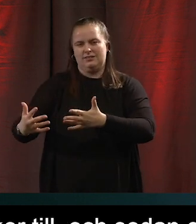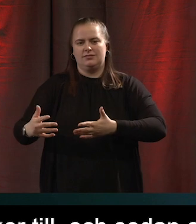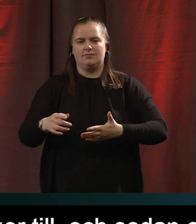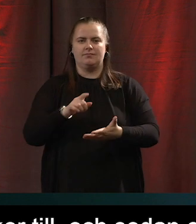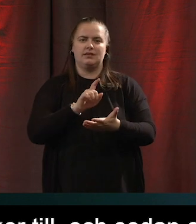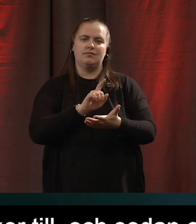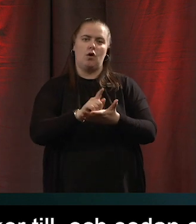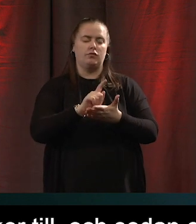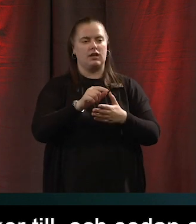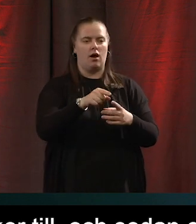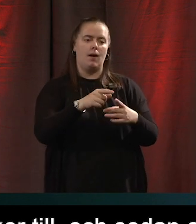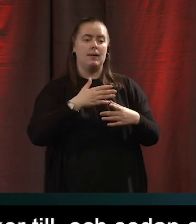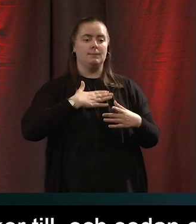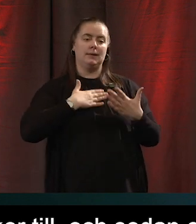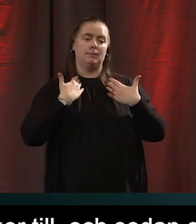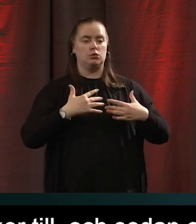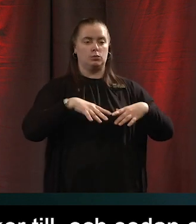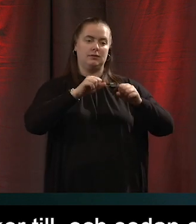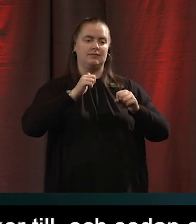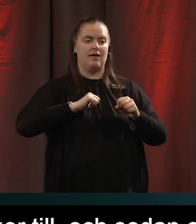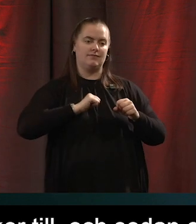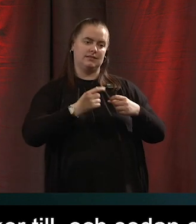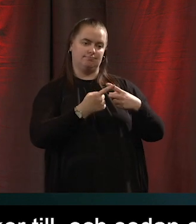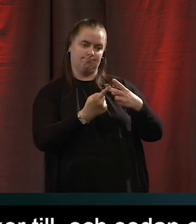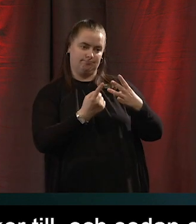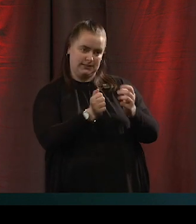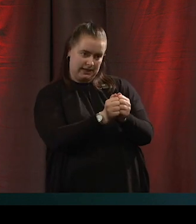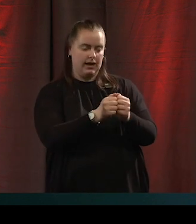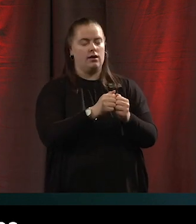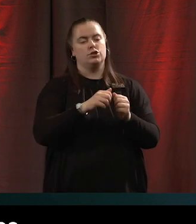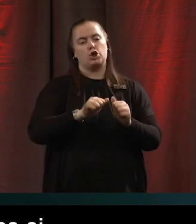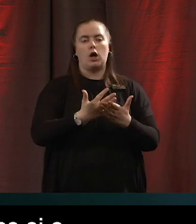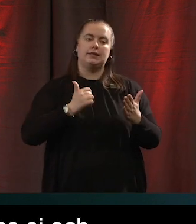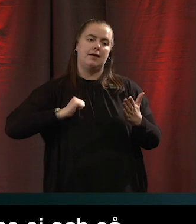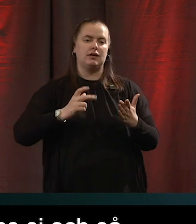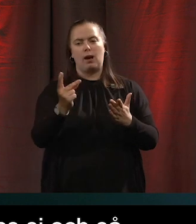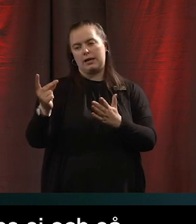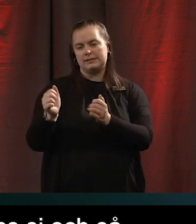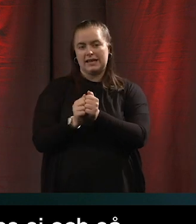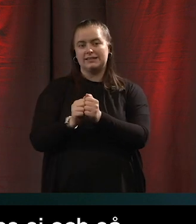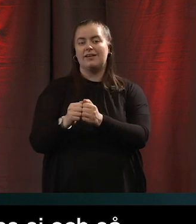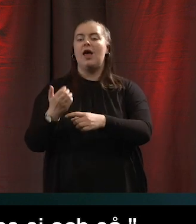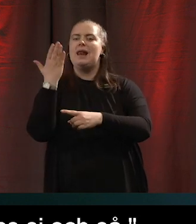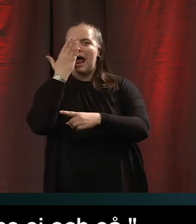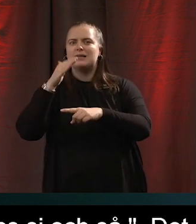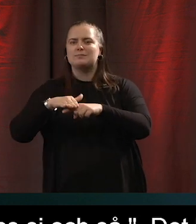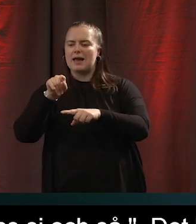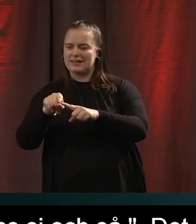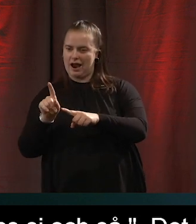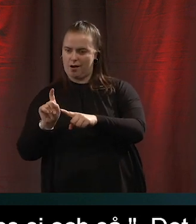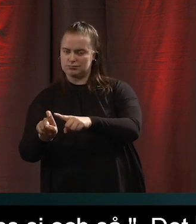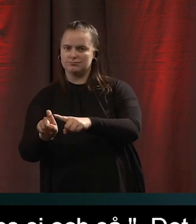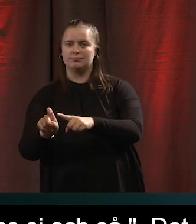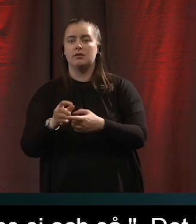personuppgifter kommer användas på de här tre sätten och inte på andra sätt och läs mer här och det borde kanske gå att förmedla på ett mer pedagogiskt